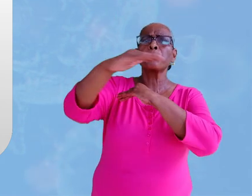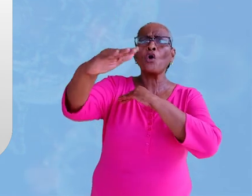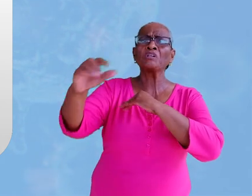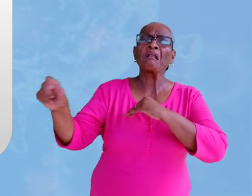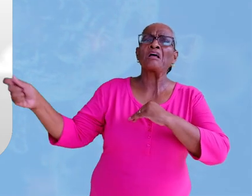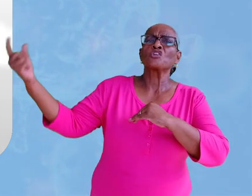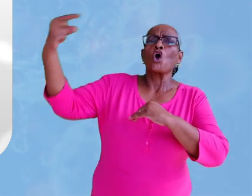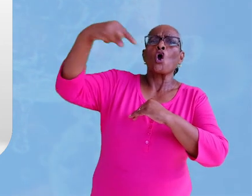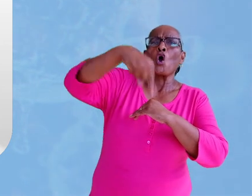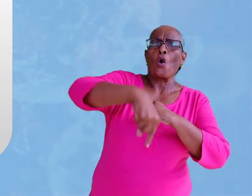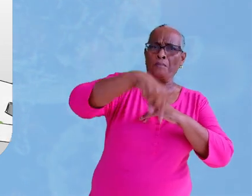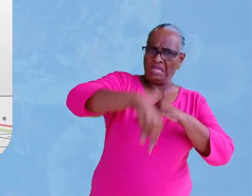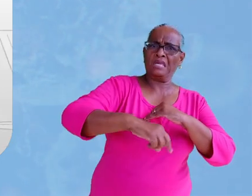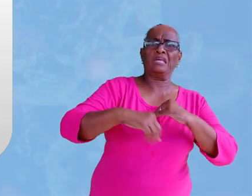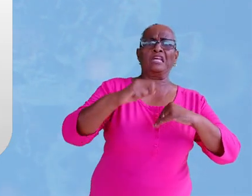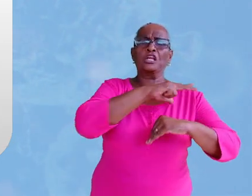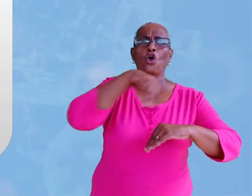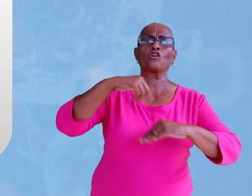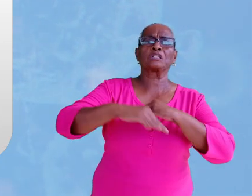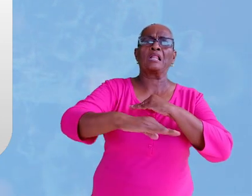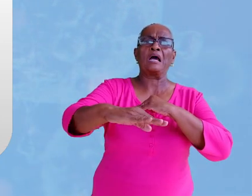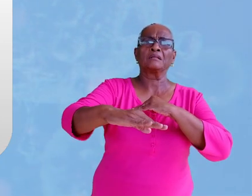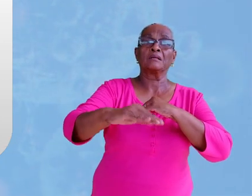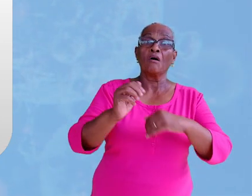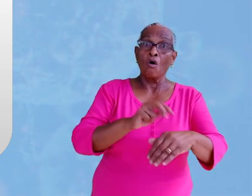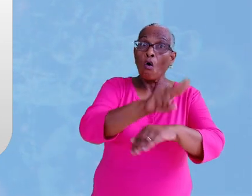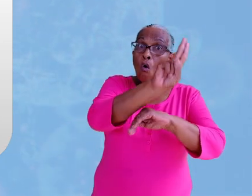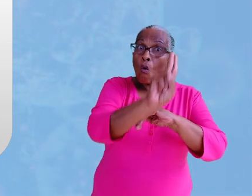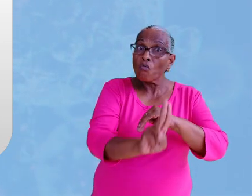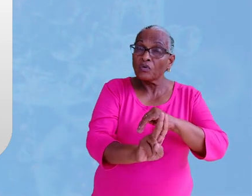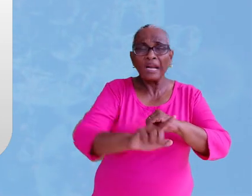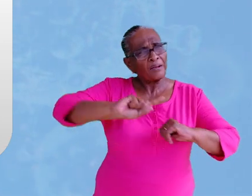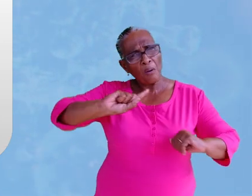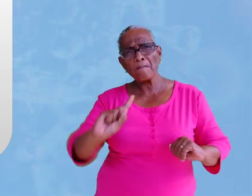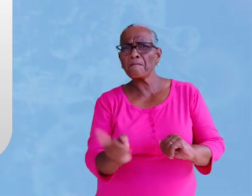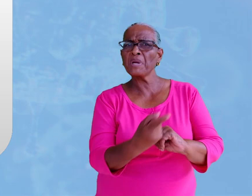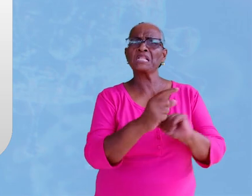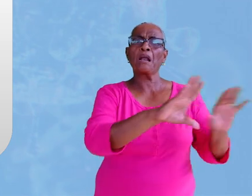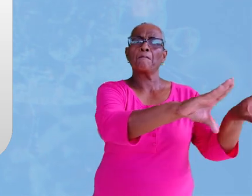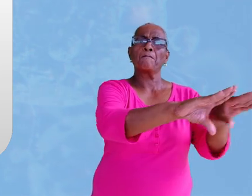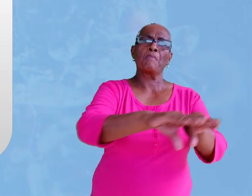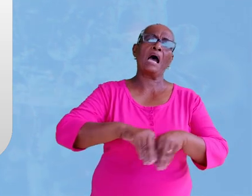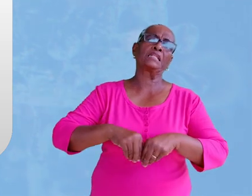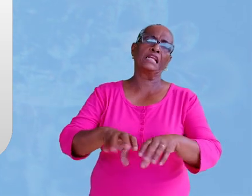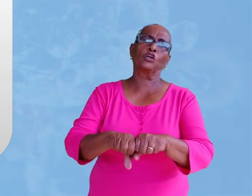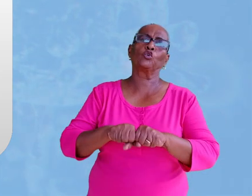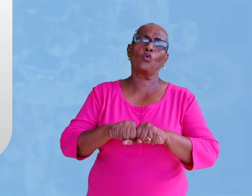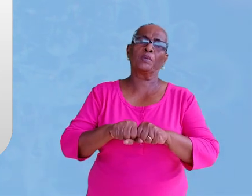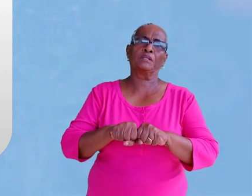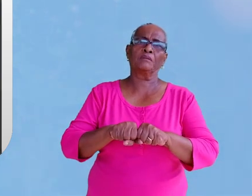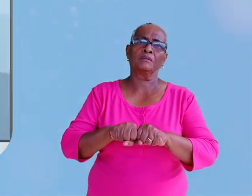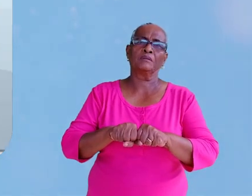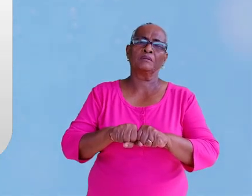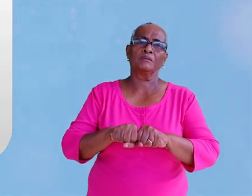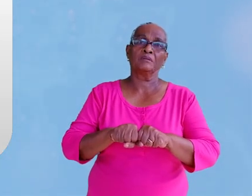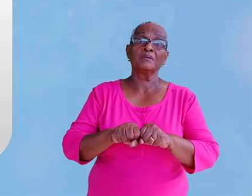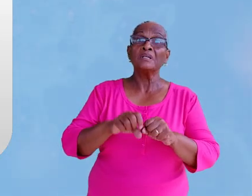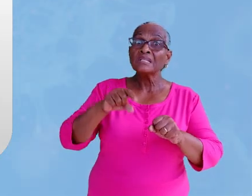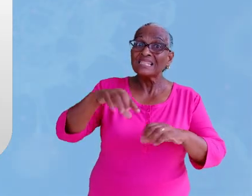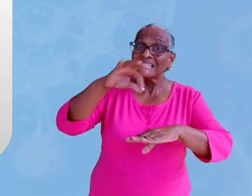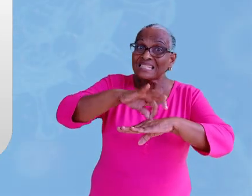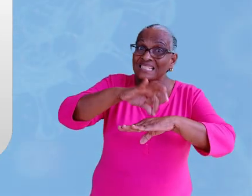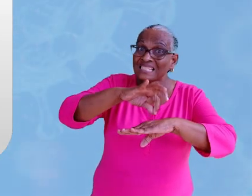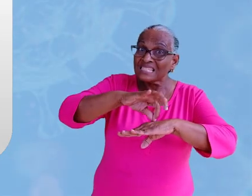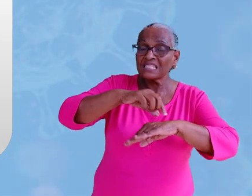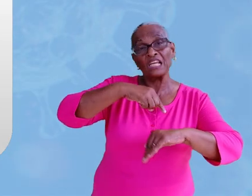had meegenomen naar ons land. Onze overheid heeft onmiddellijk maatregelen getroffen. De